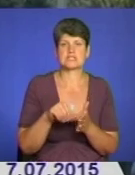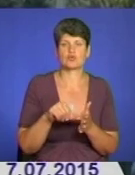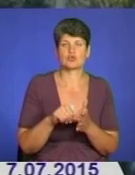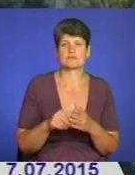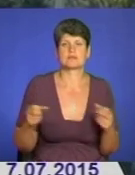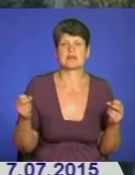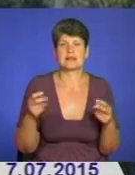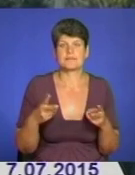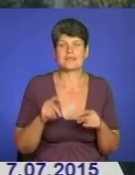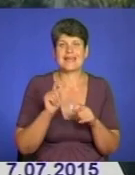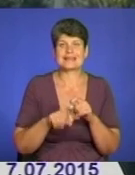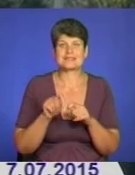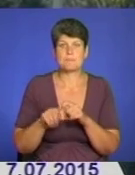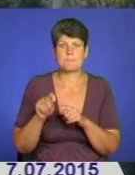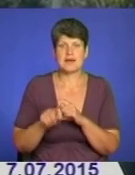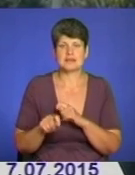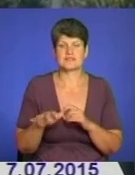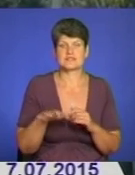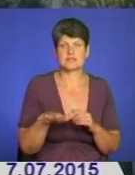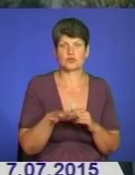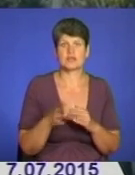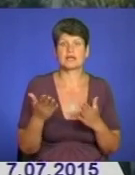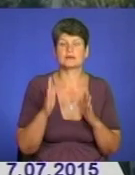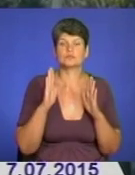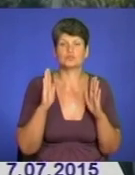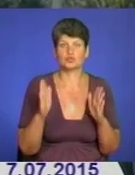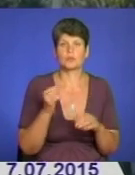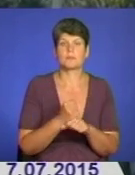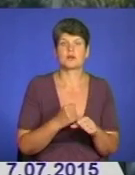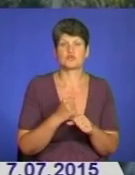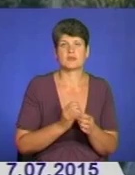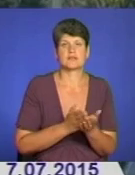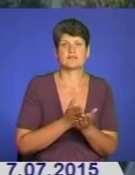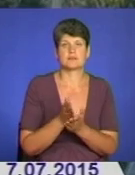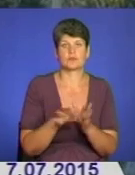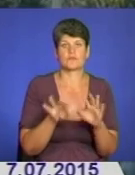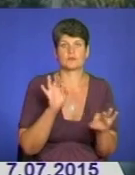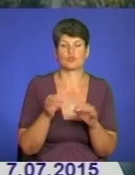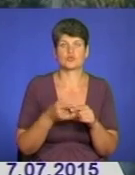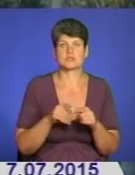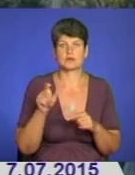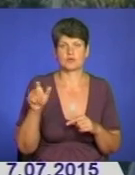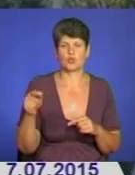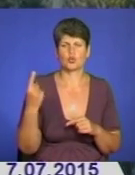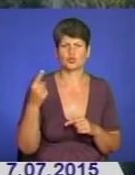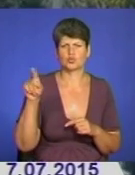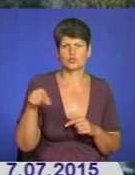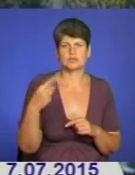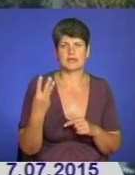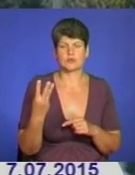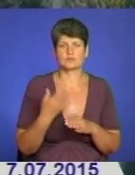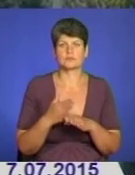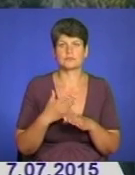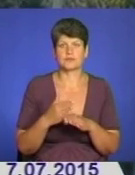фахівців, експертніх середовищ, котрі будуть працювати в напрямку відбору цих людей. Лише одну теративну складу